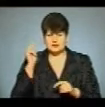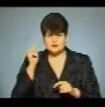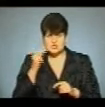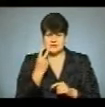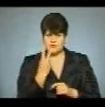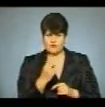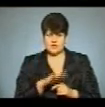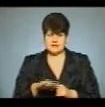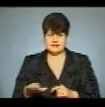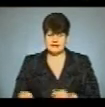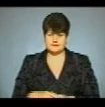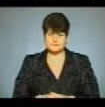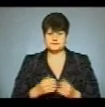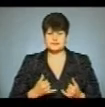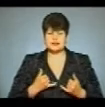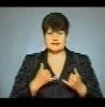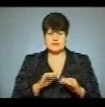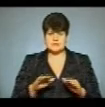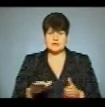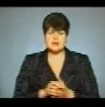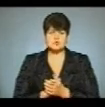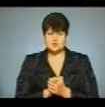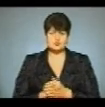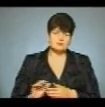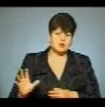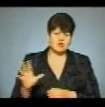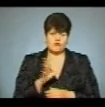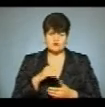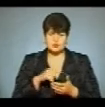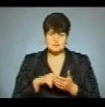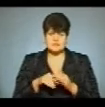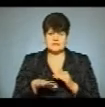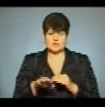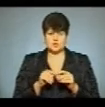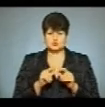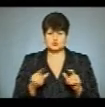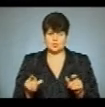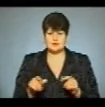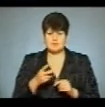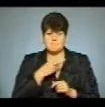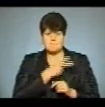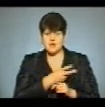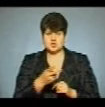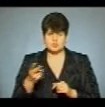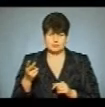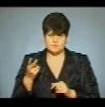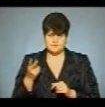двоє дітей. «Для дітей з дружбою всього міста на території школи. Тому що ми бачимо,